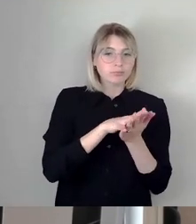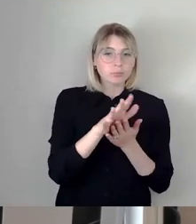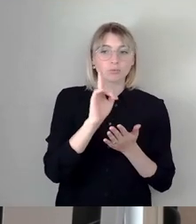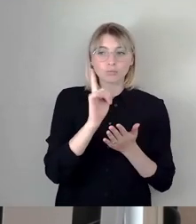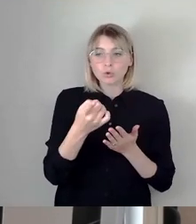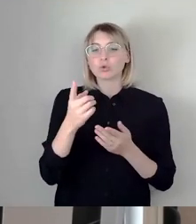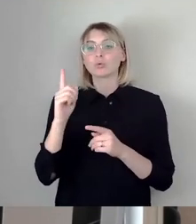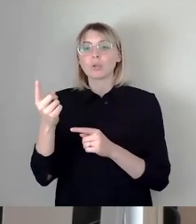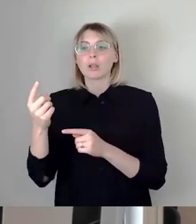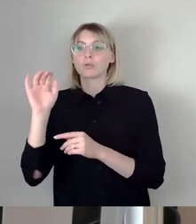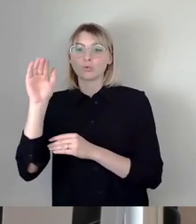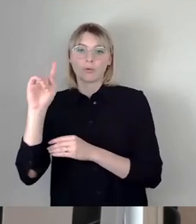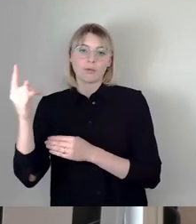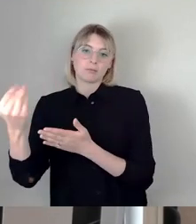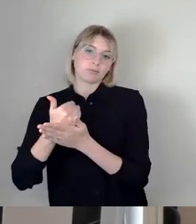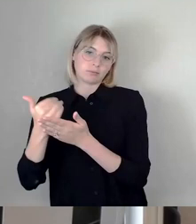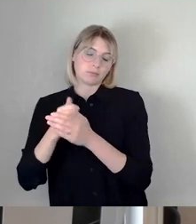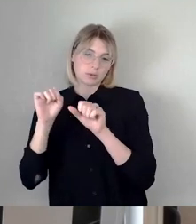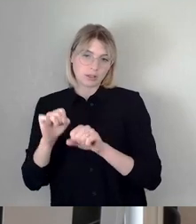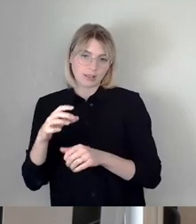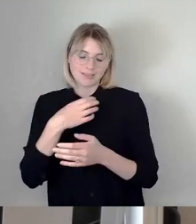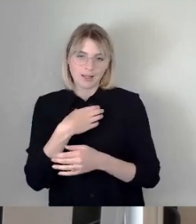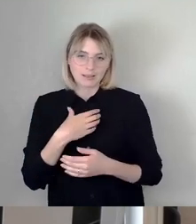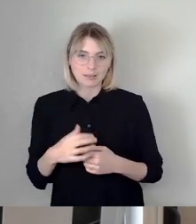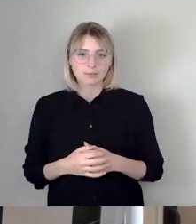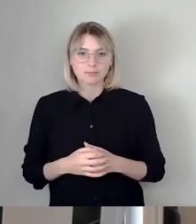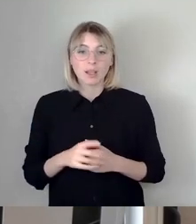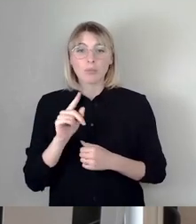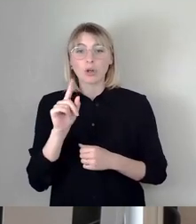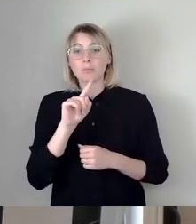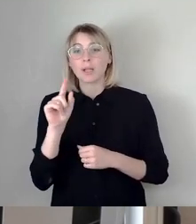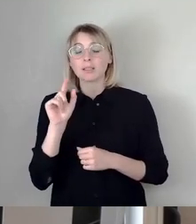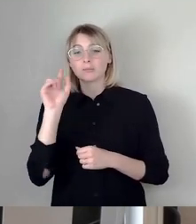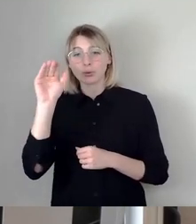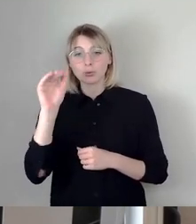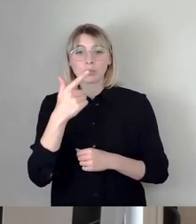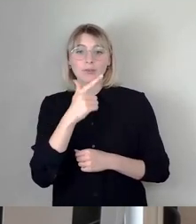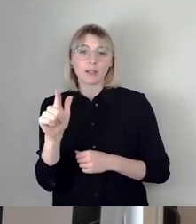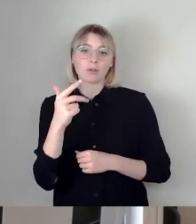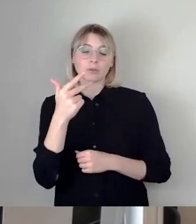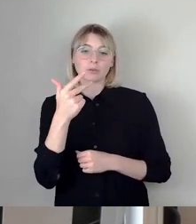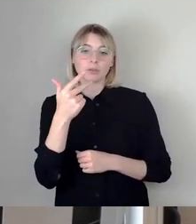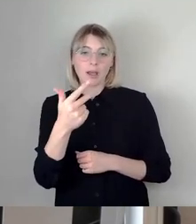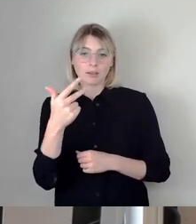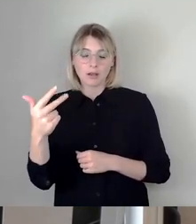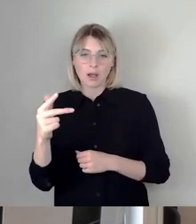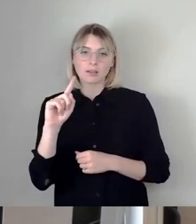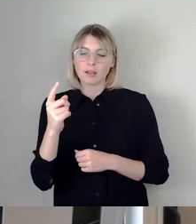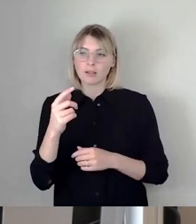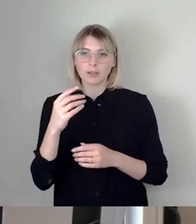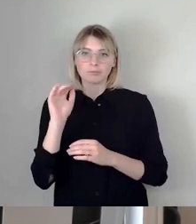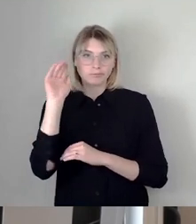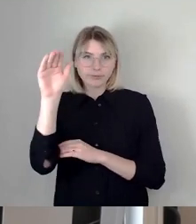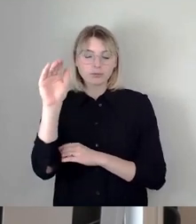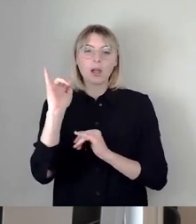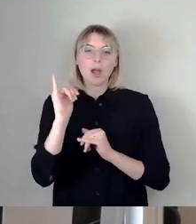Bis 2033 ist, wie gesagt, zwar noch ein langer Weg, aber es liegt auch viel Arbeit vor uns. Aber wir sind froh, dass wir